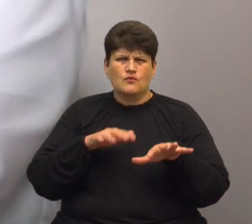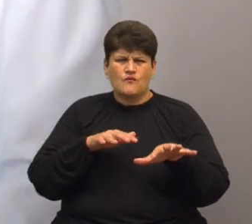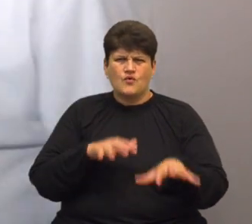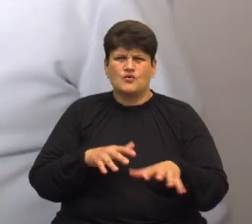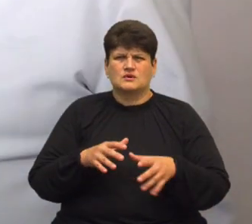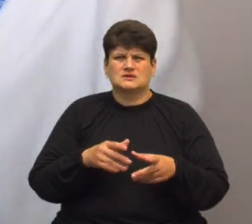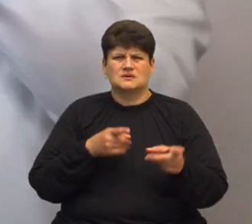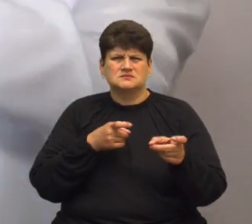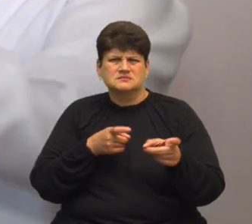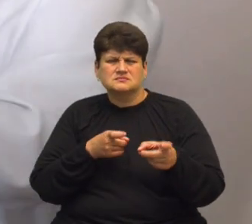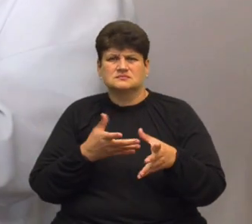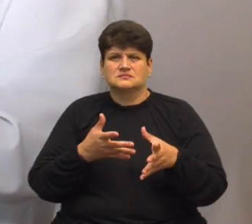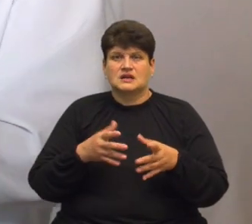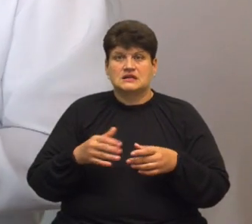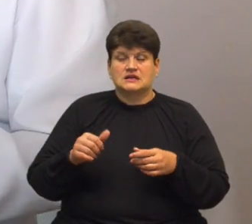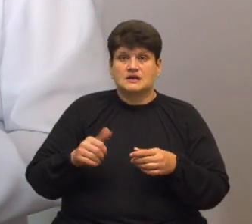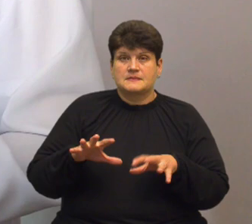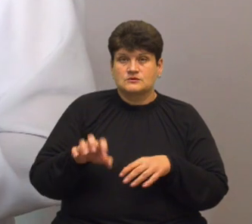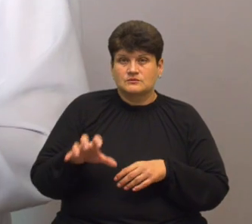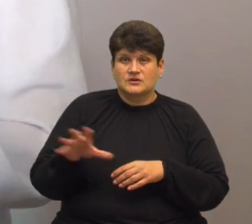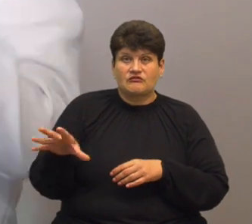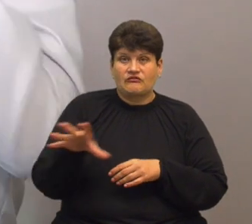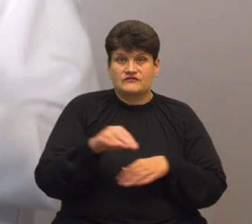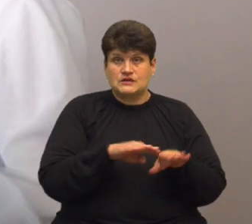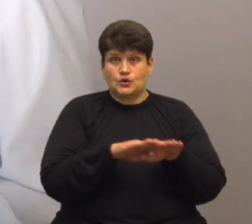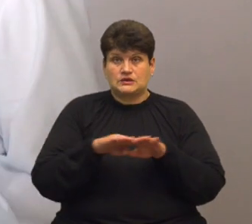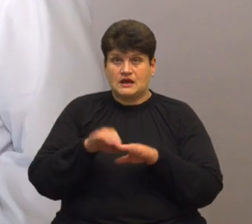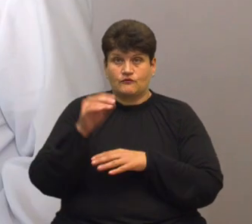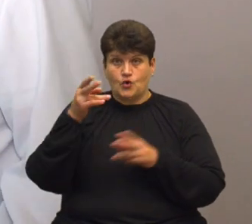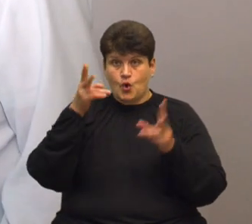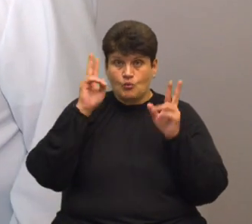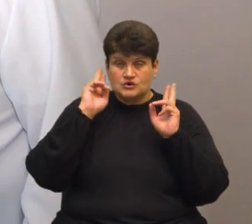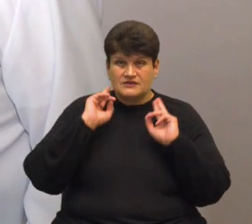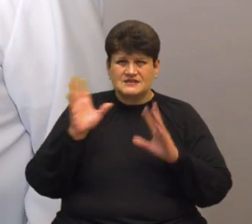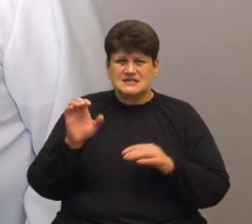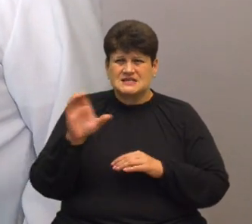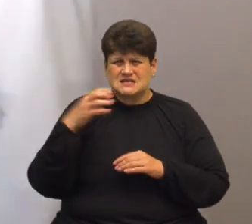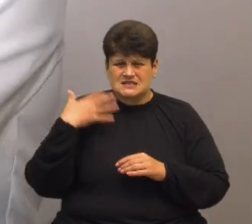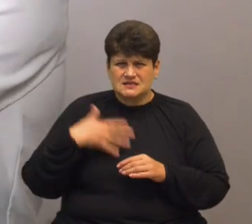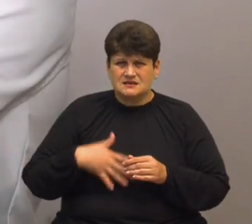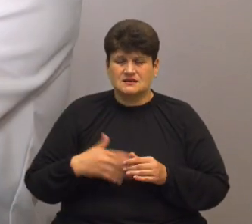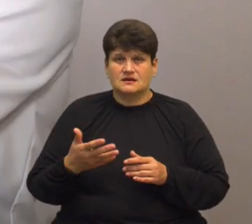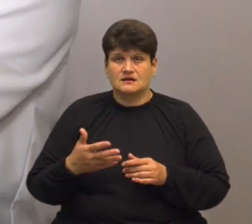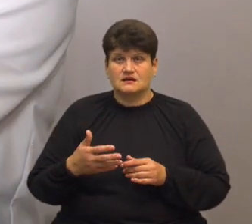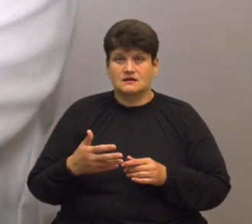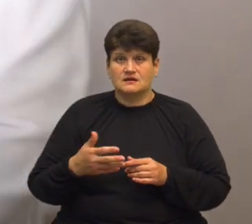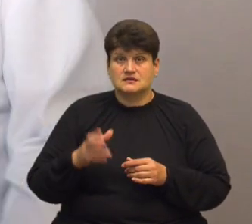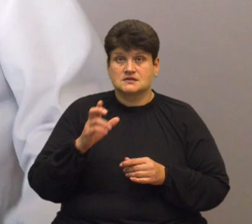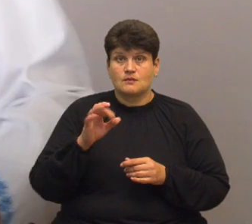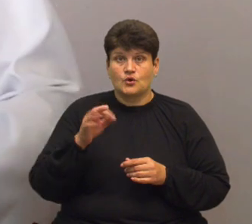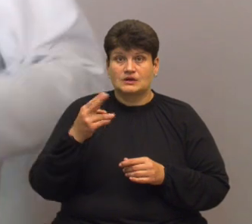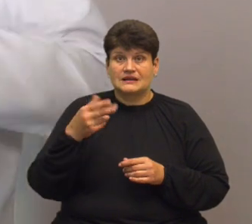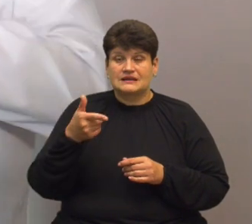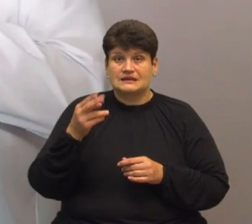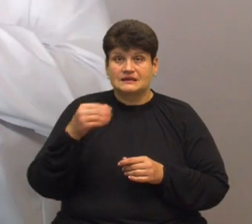автомати, військові. Я жахнувся, вони всі такі одинакові, стрижені, всі на тих костюмах, ті колони. Я думав, що Богдан це все змалював.